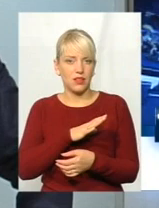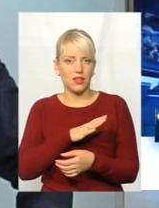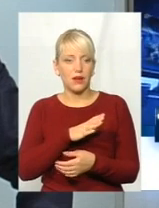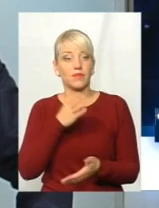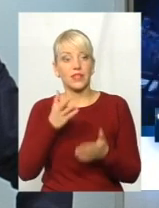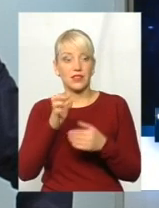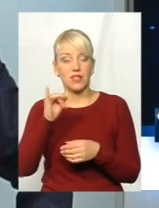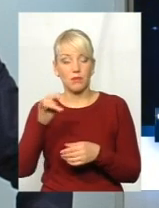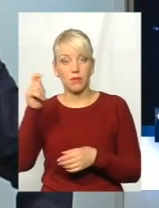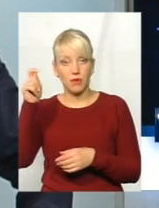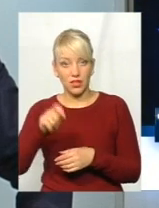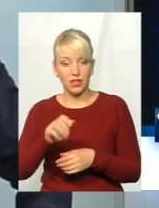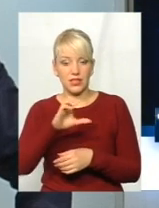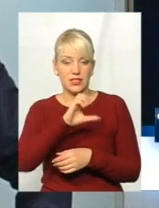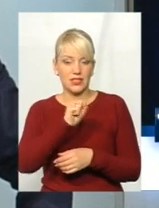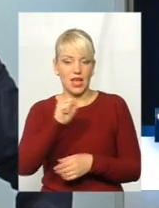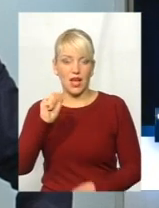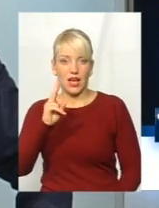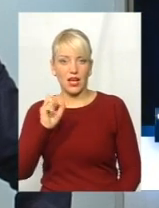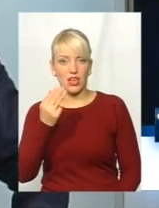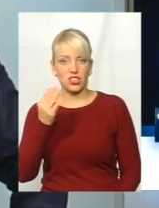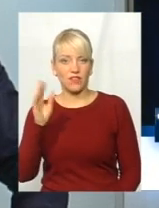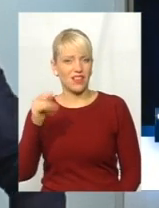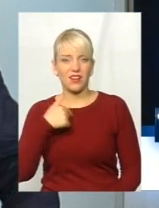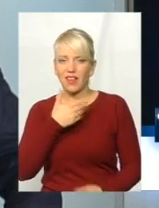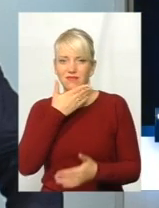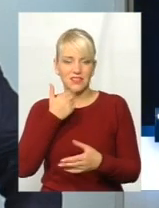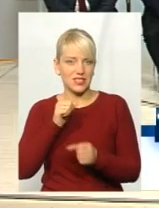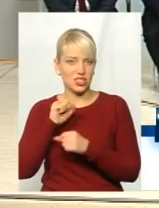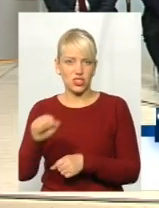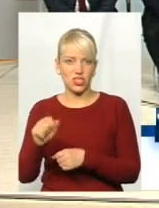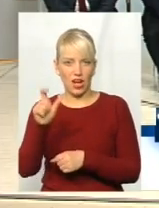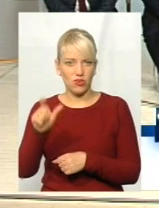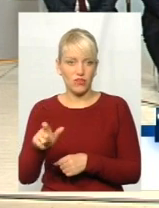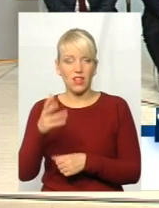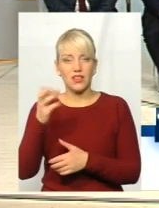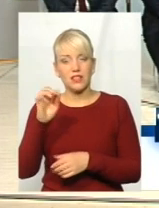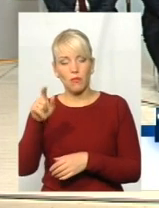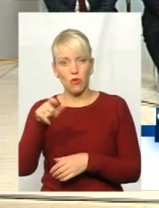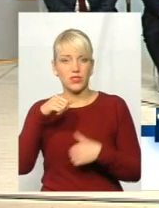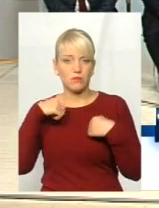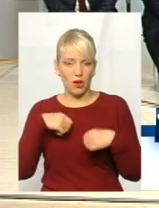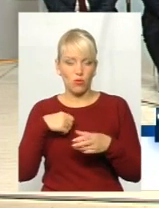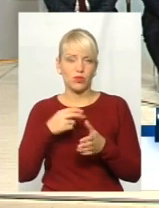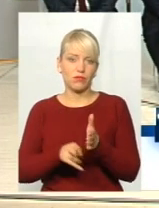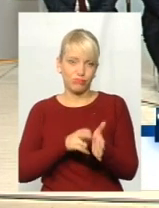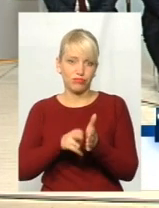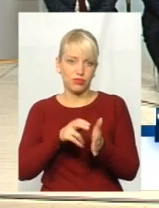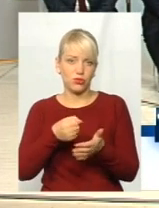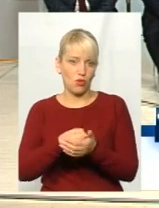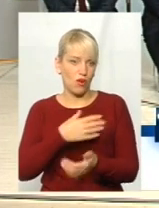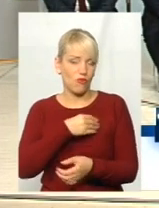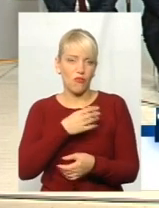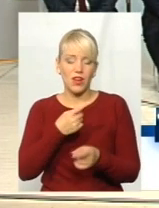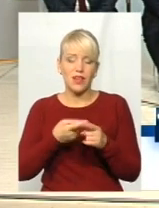Якби приїхав цей Саркашвіри, я його не захищаю нисколько. Якби він спокійно на поїзд, і, знаєш, б приїхав війму, то нічого